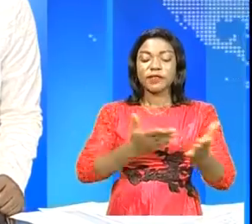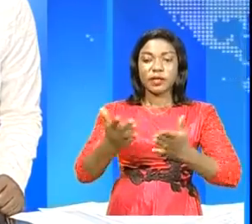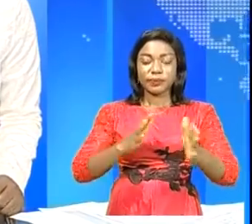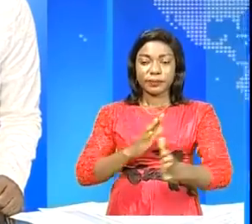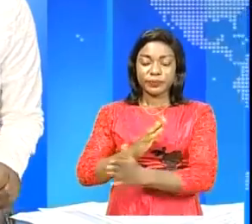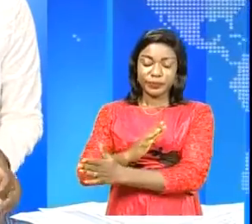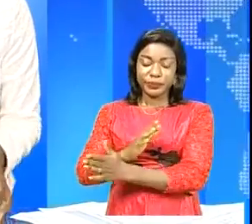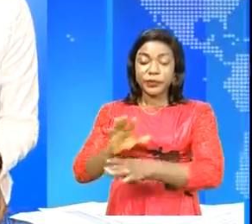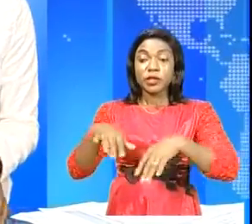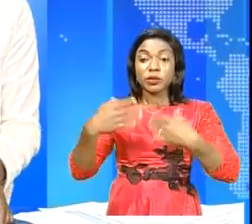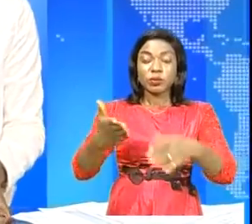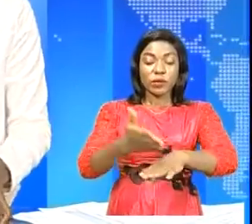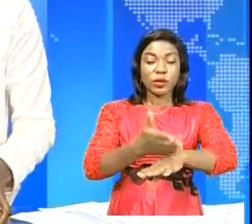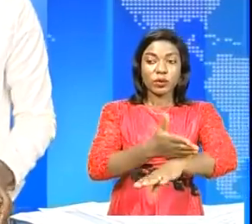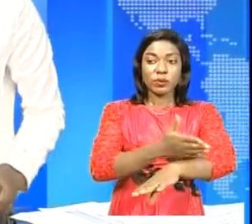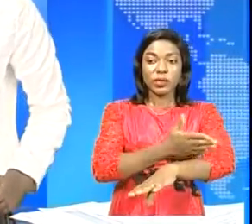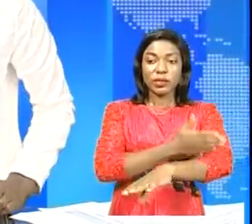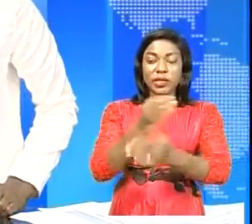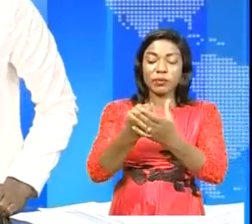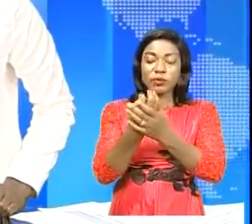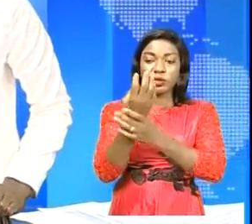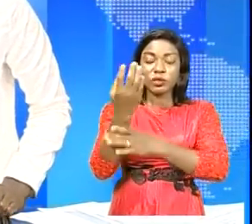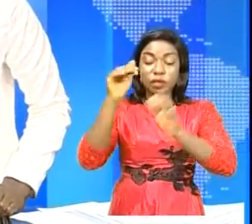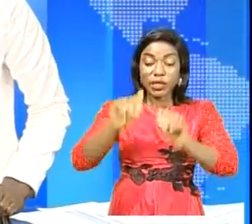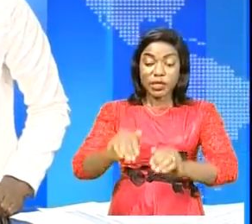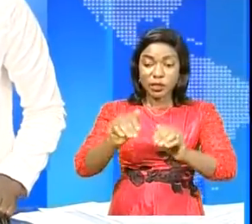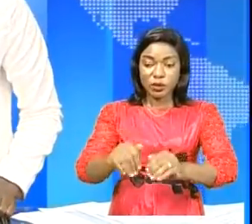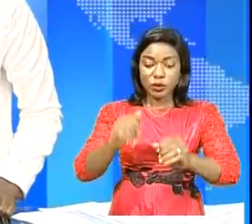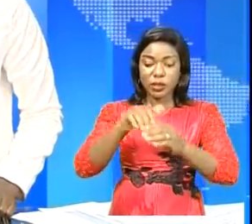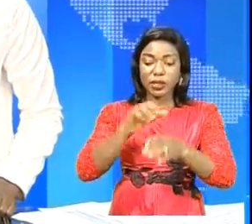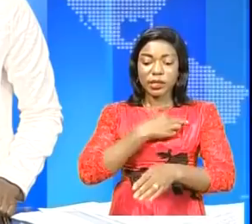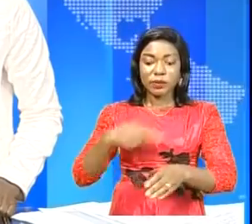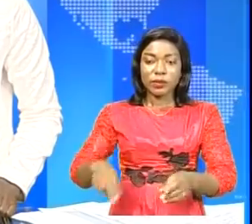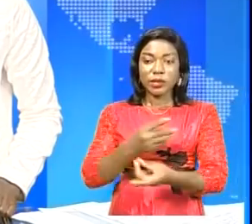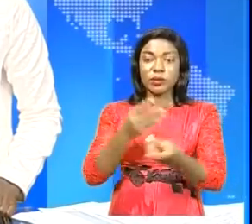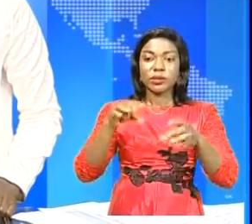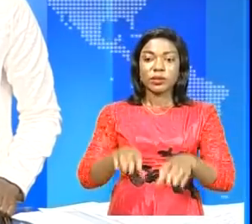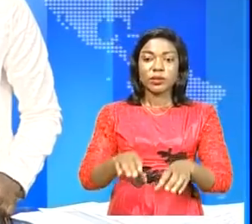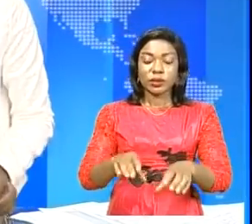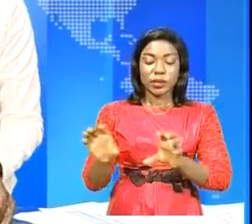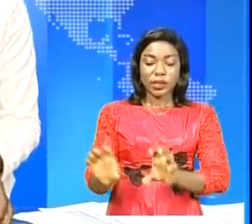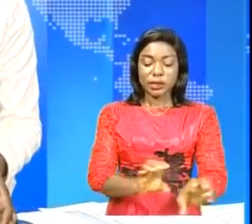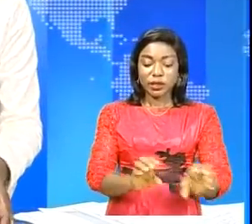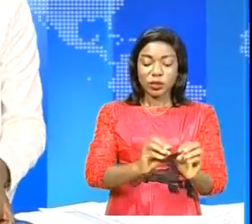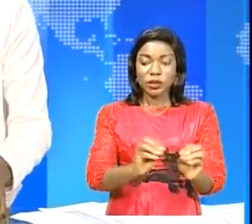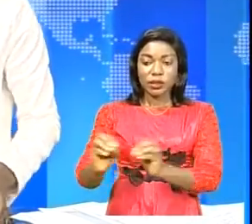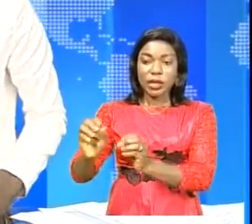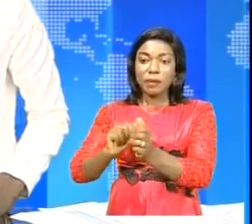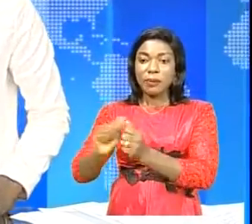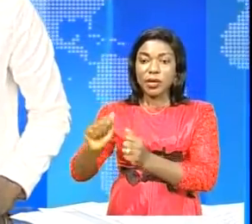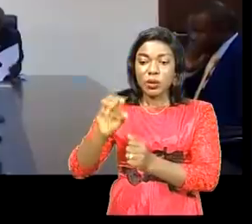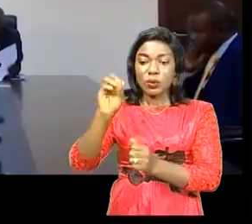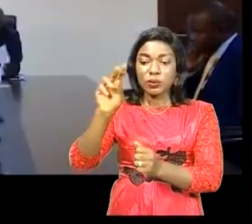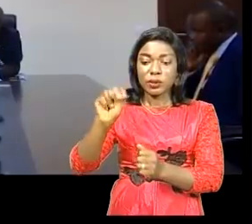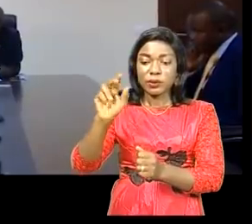Comment augmenter la production agricole en République démocratique du Congo et l'activité organisée par l'ONAPAC